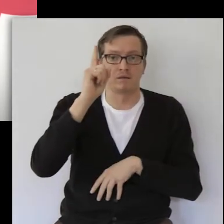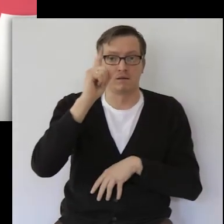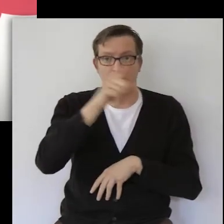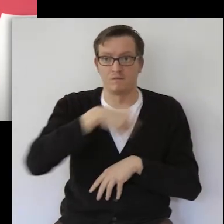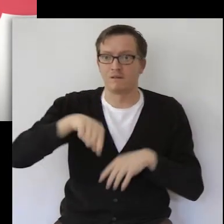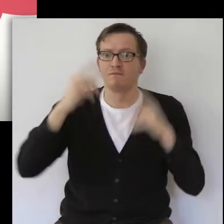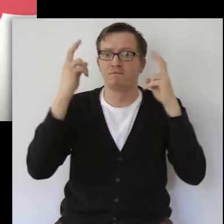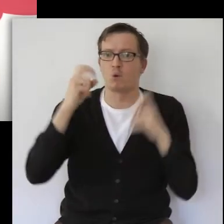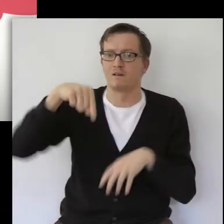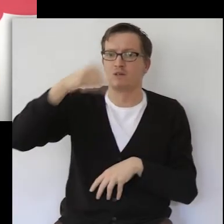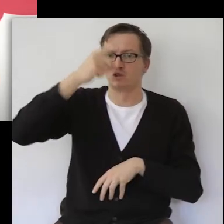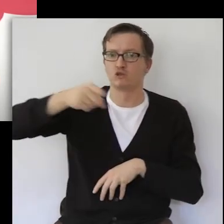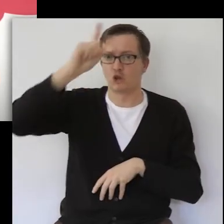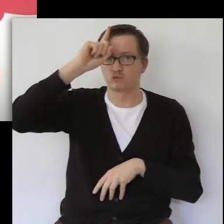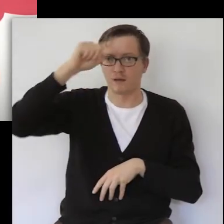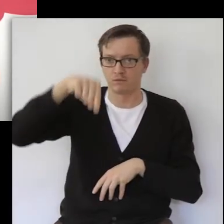reden und entscheiden.